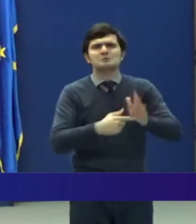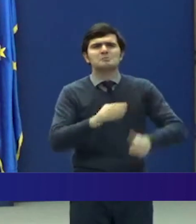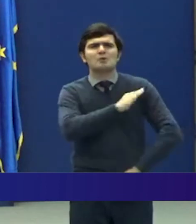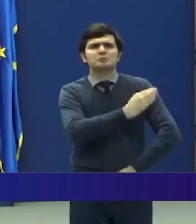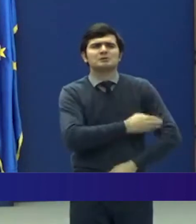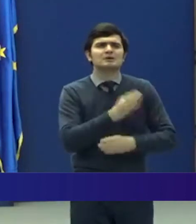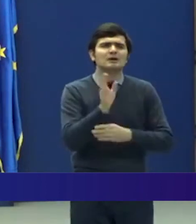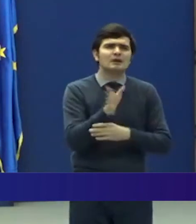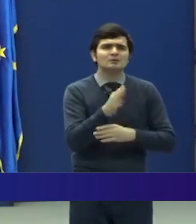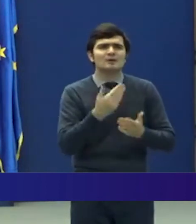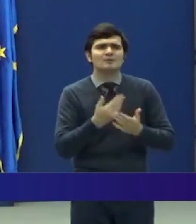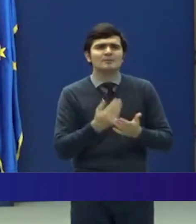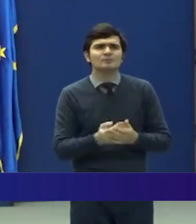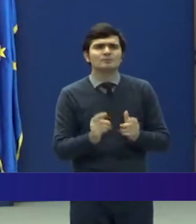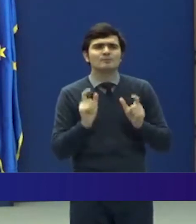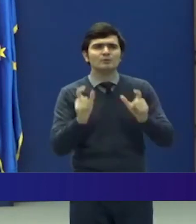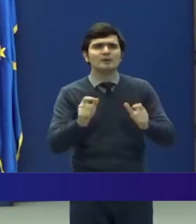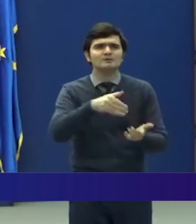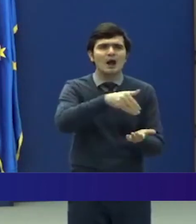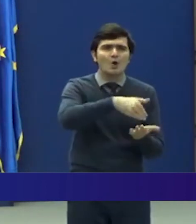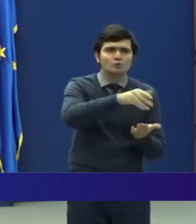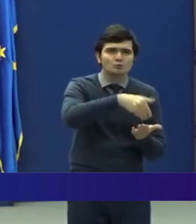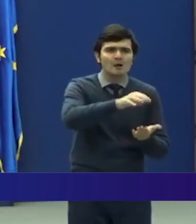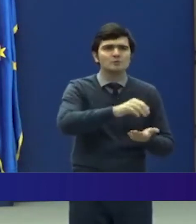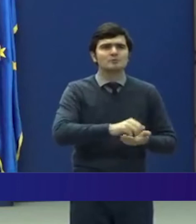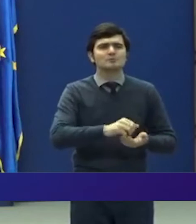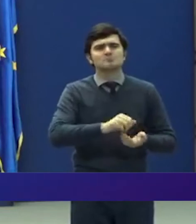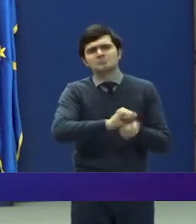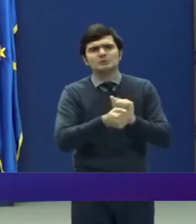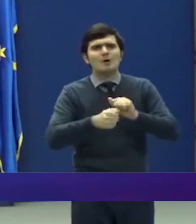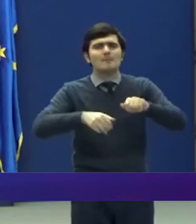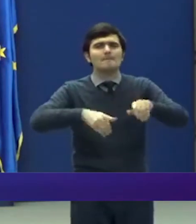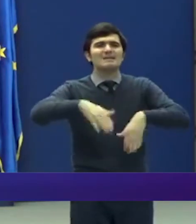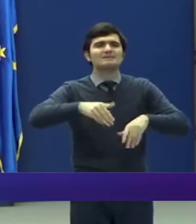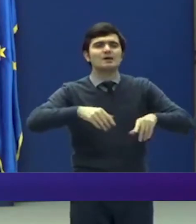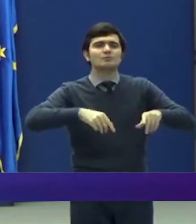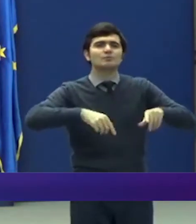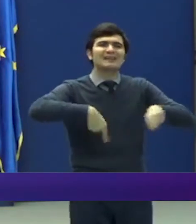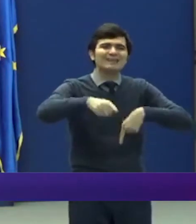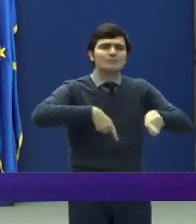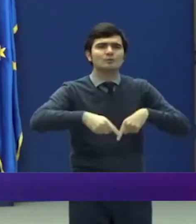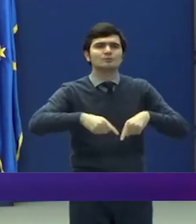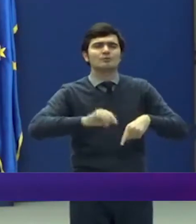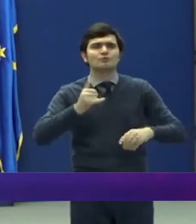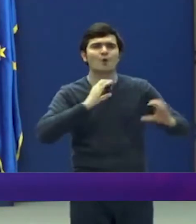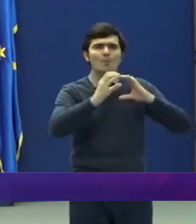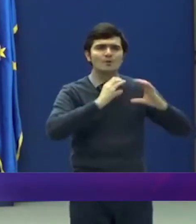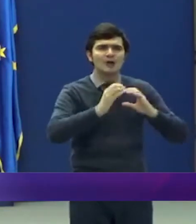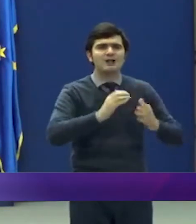Autoritatea Națională pentru Protecția Consumatorului, Ministerul Transporturilor, Infrastructurii și